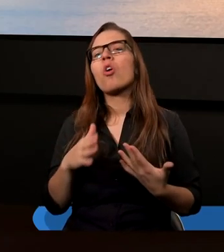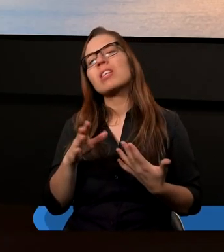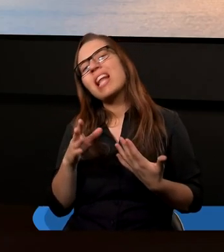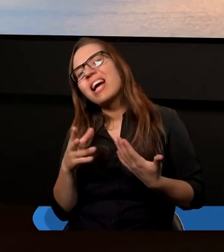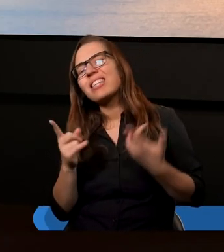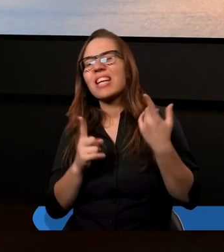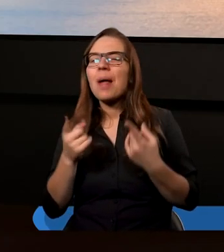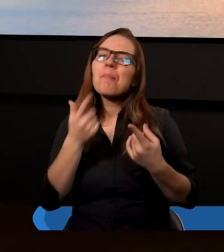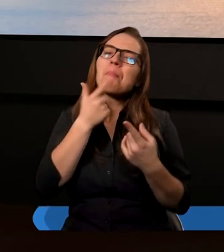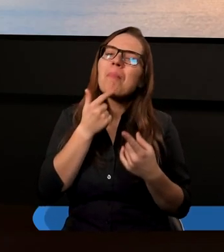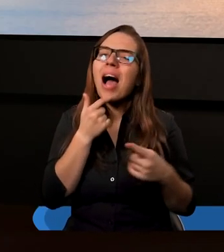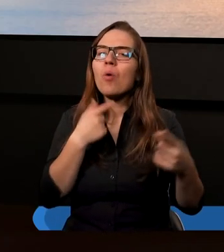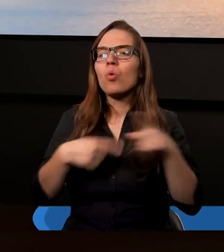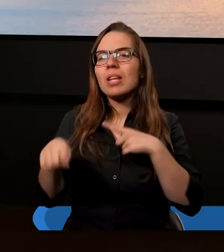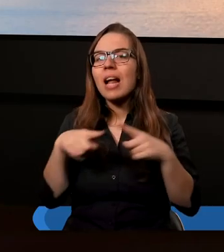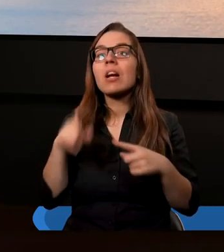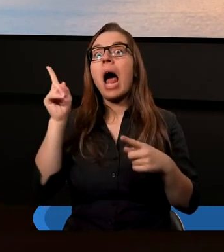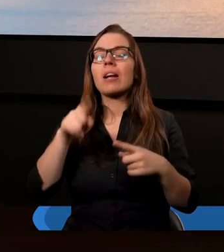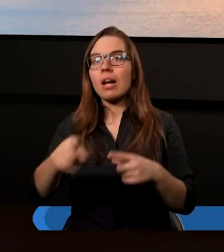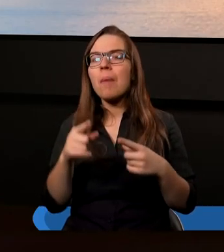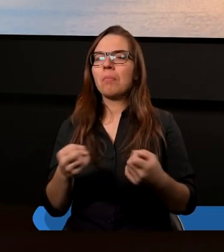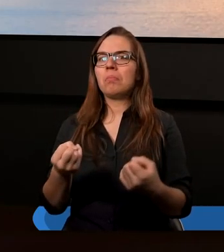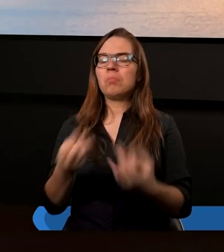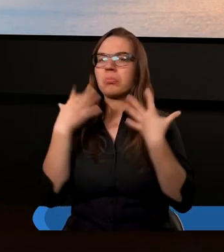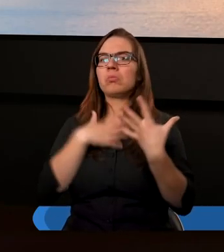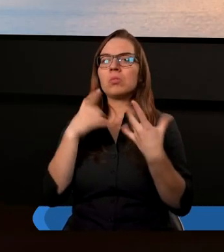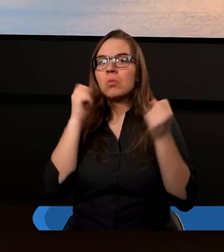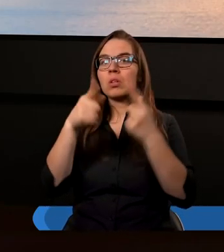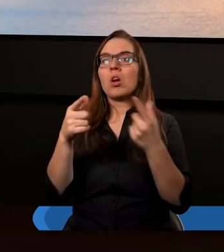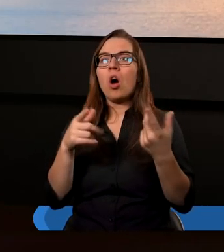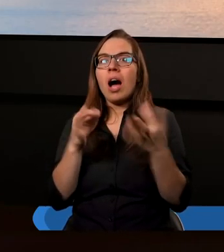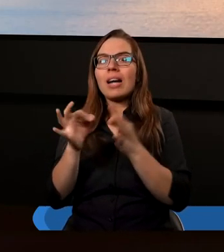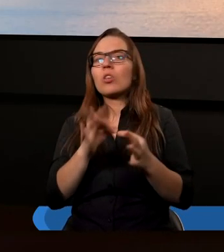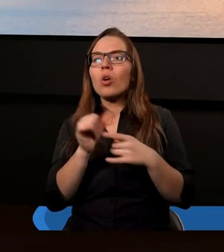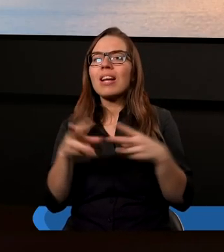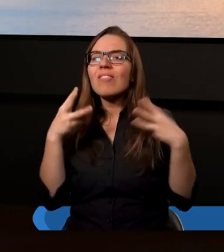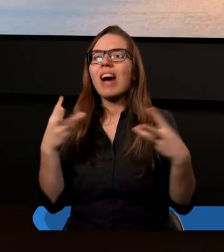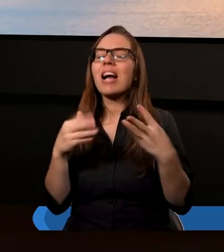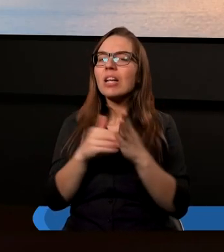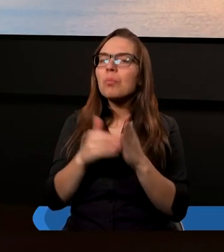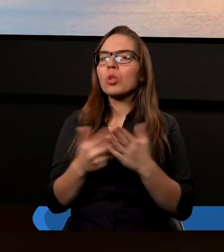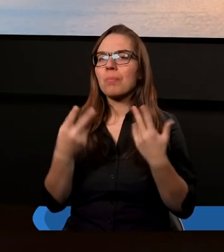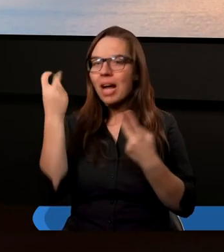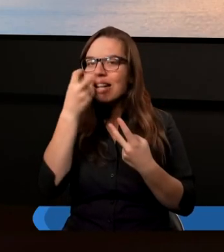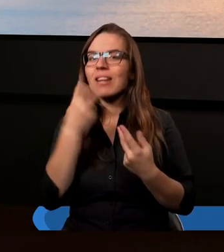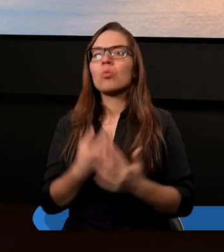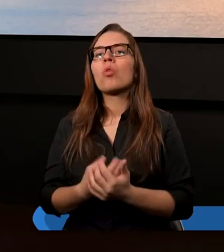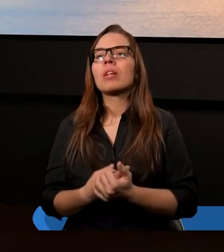znaczące, prawda? A nagle się okazuje, że mogą być decydujące w ogóle o całej historii danego człowieka czy nawet państwa czasami.